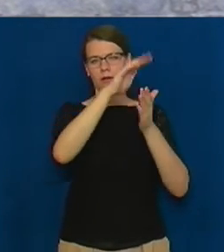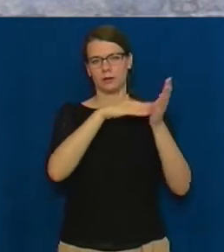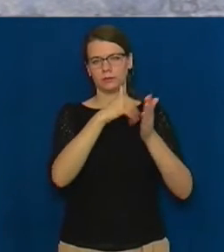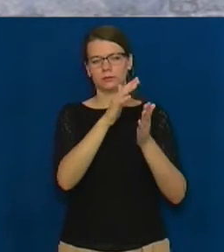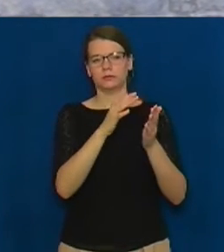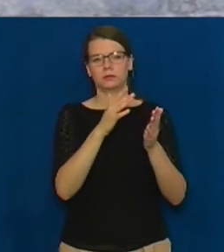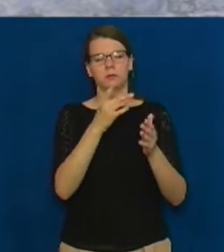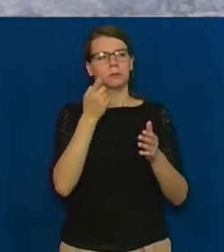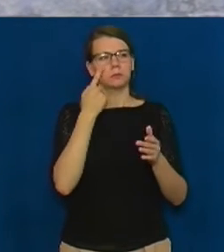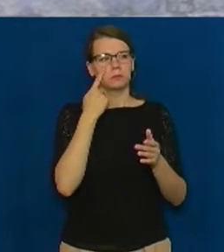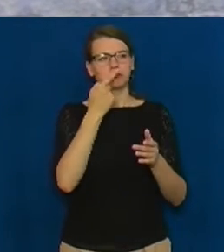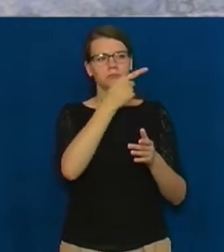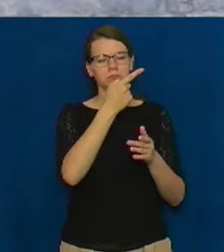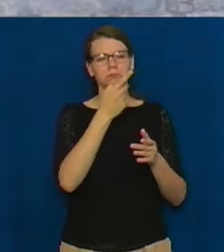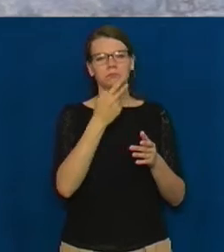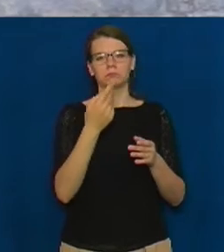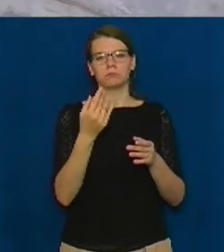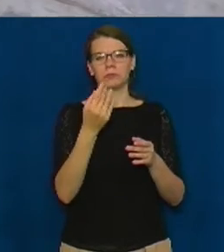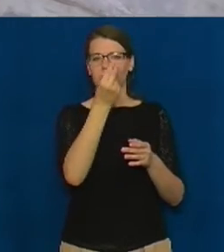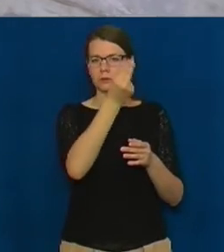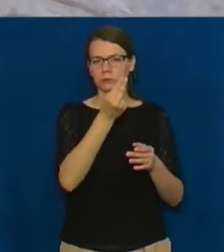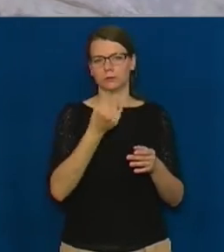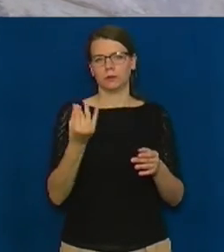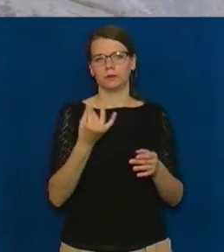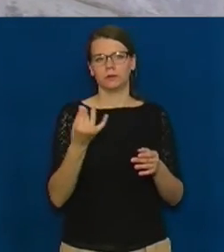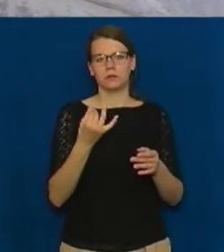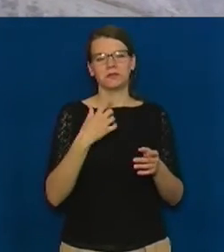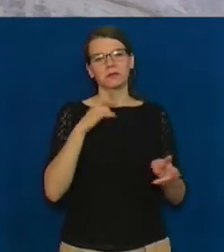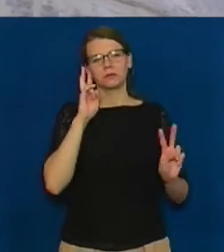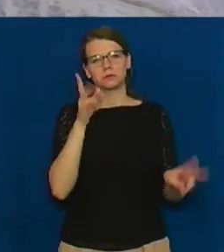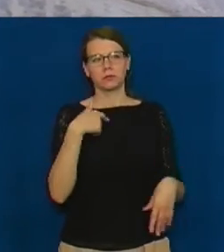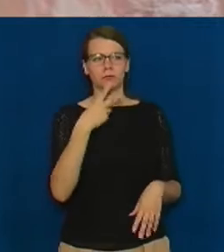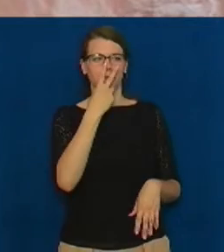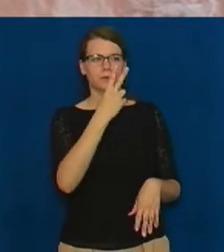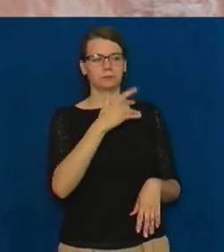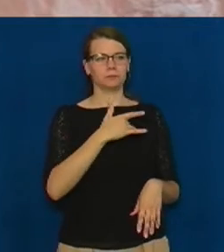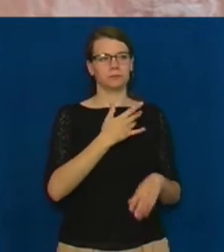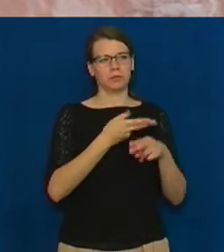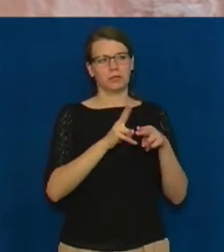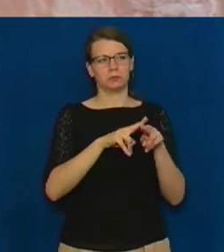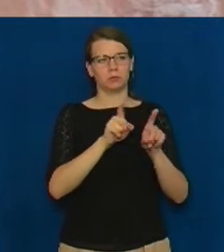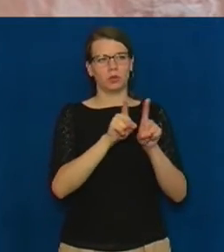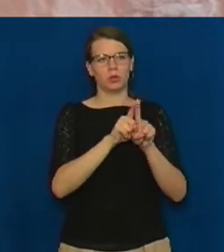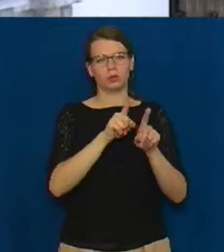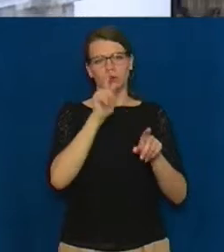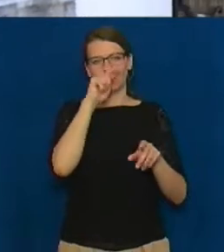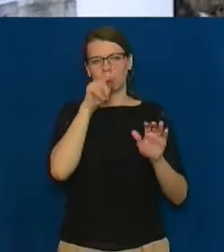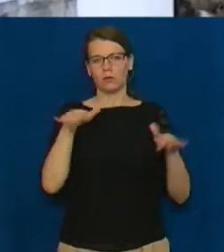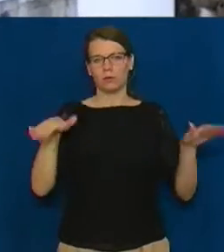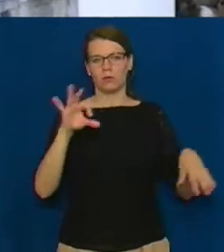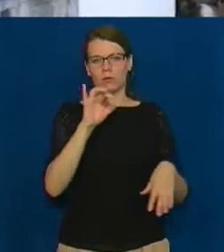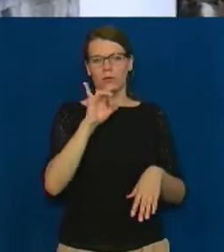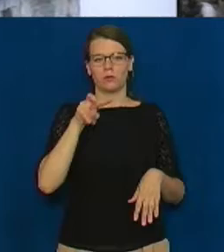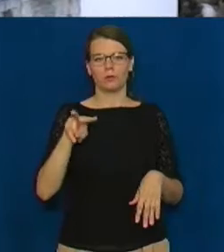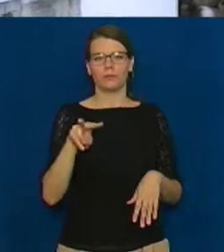побачили рисунок. Я не знаю, для мене, кажуть, що це не післявало. Любов